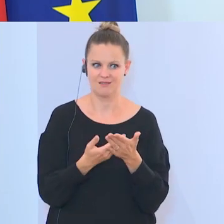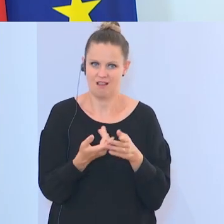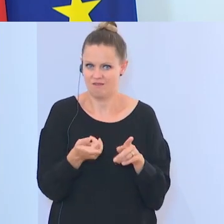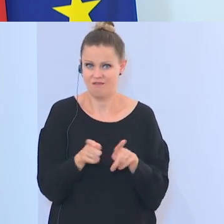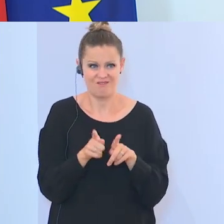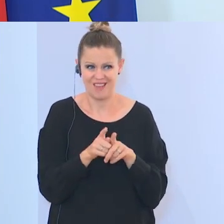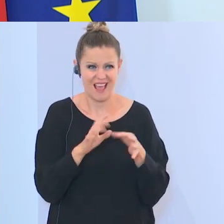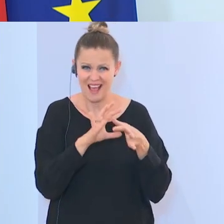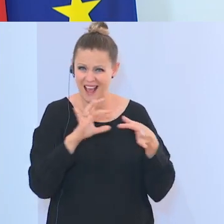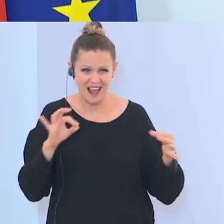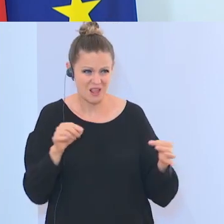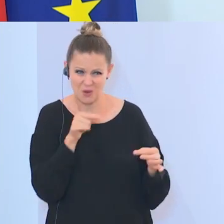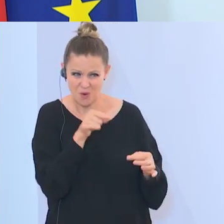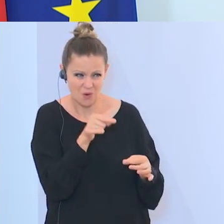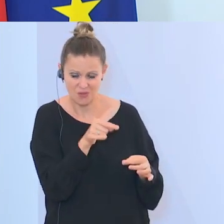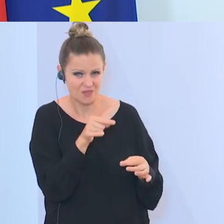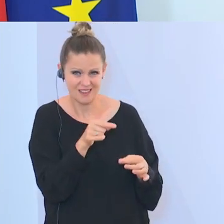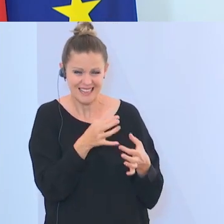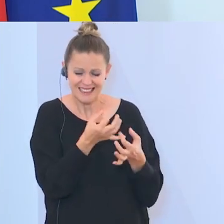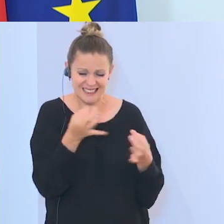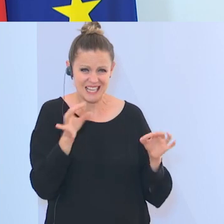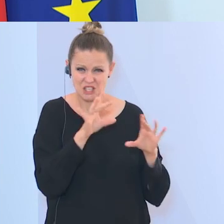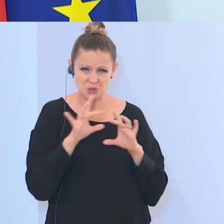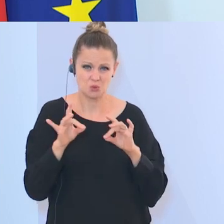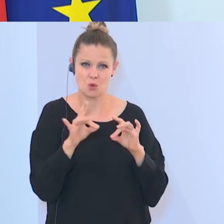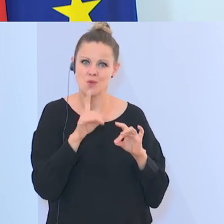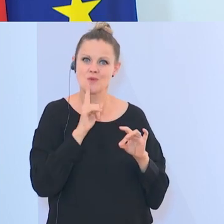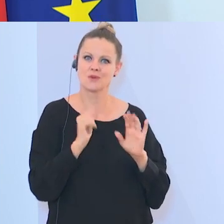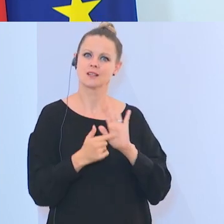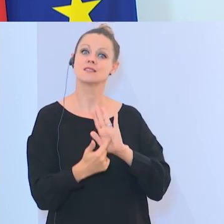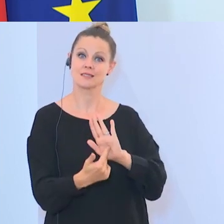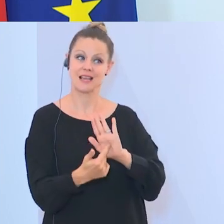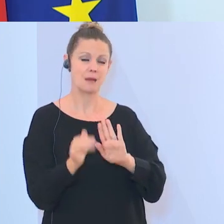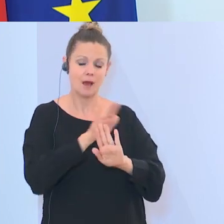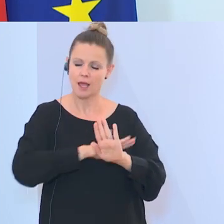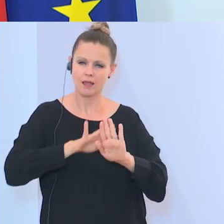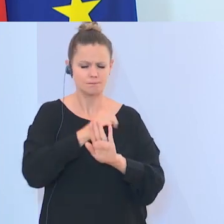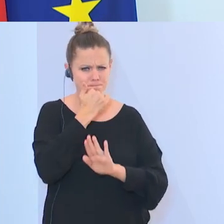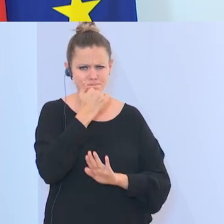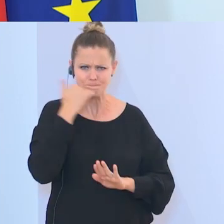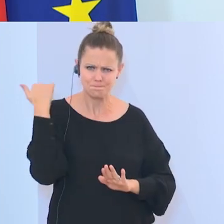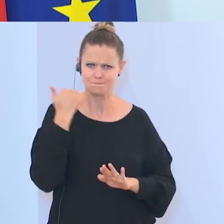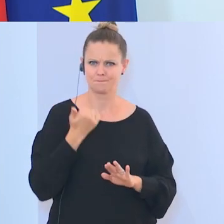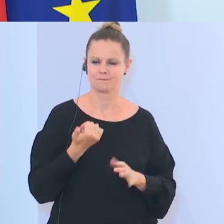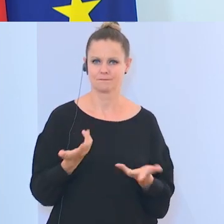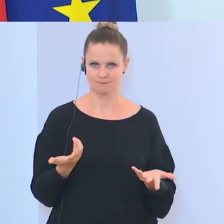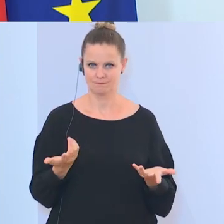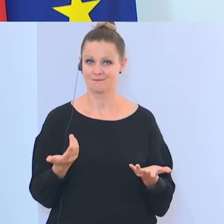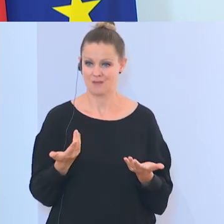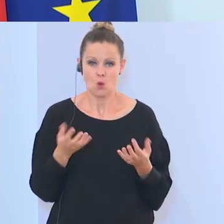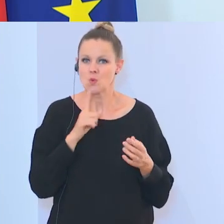ausgehöhlt von ihren spirituellen, ethischen gehalten. Das sind unter anderem Instrumente des politischen Islams. Wie gesagt, das sind nur Beispiele.